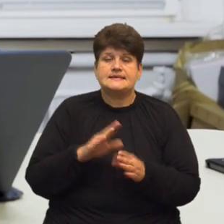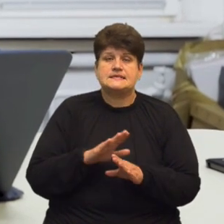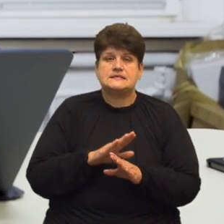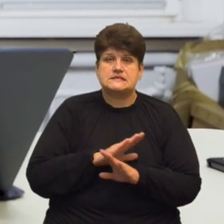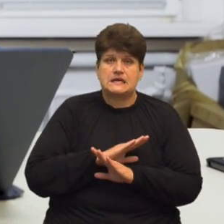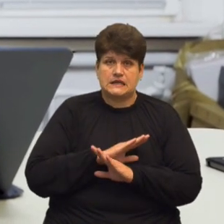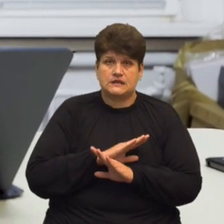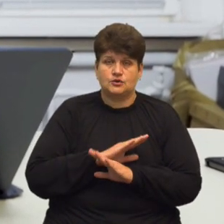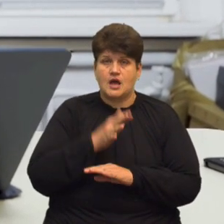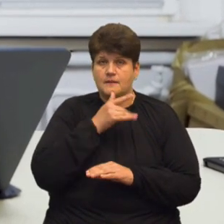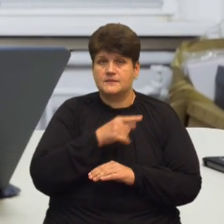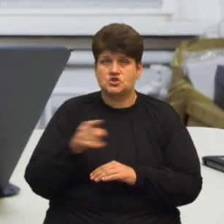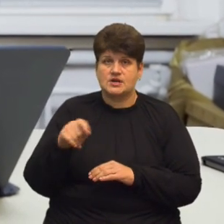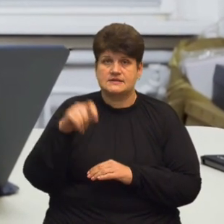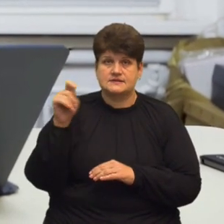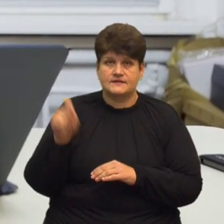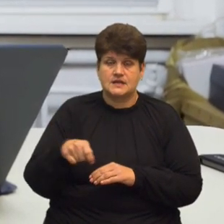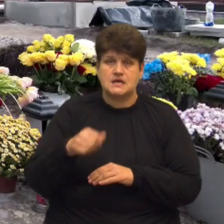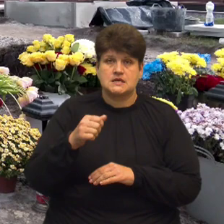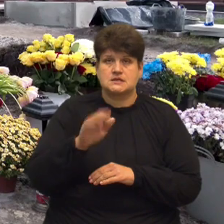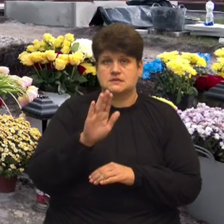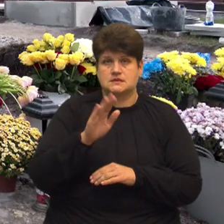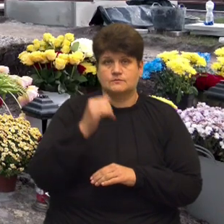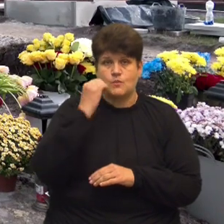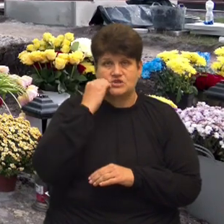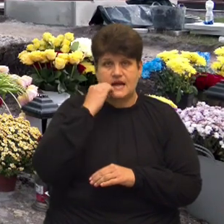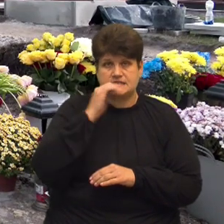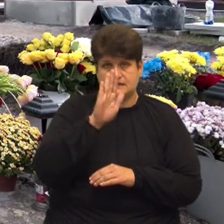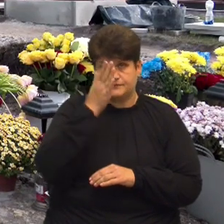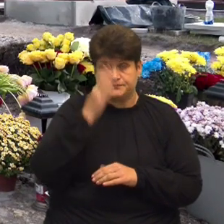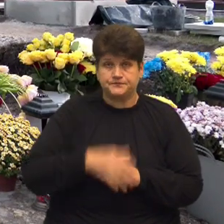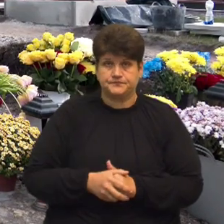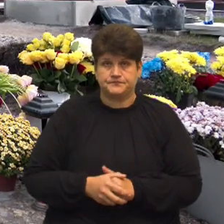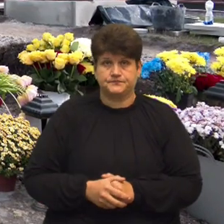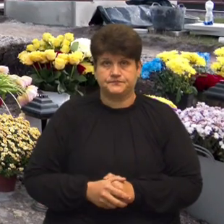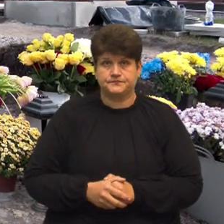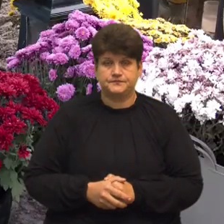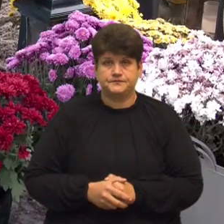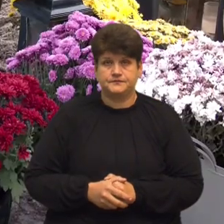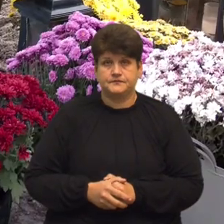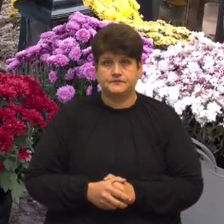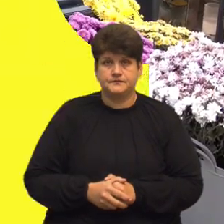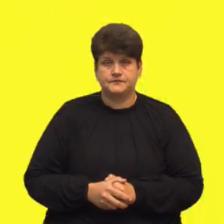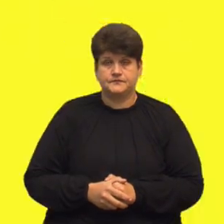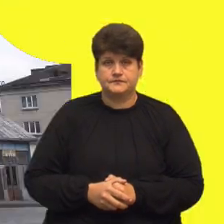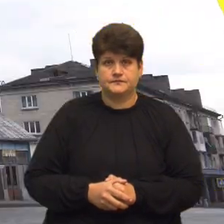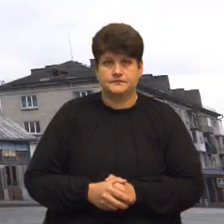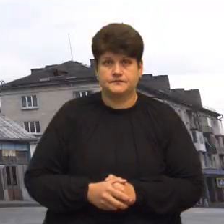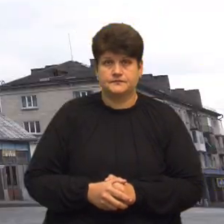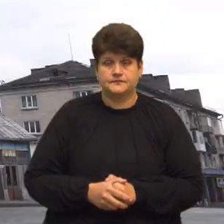під час війни з *** окупантом Лілія Лобору, Любов Гадомська, Оксана Галіяш, Суспільне новини, Тернопіль